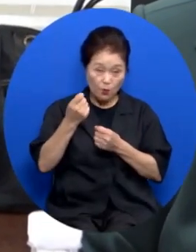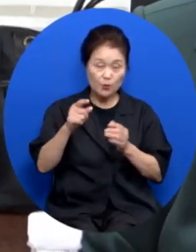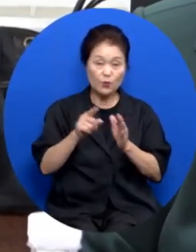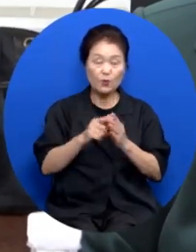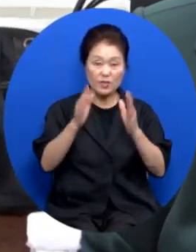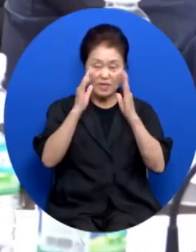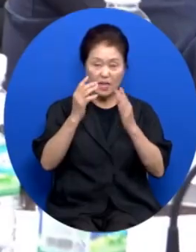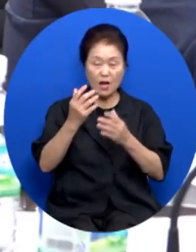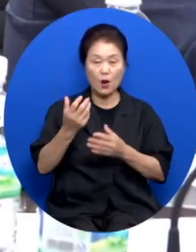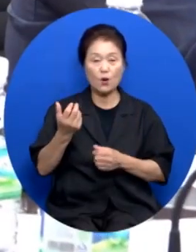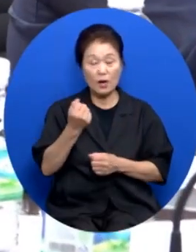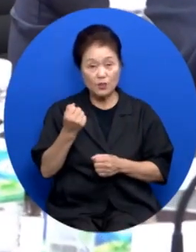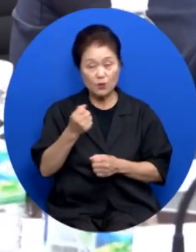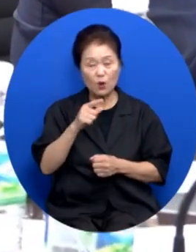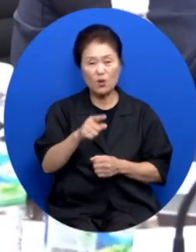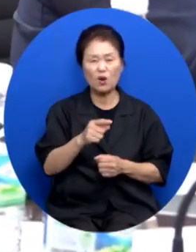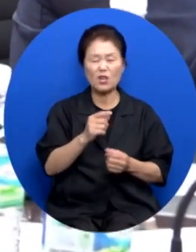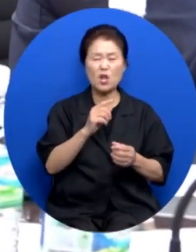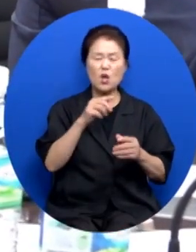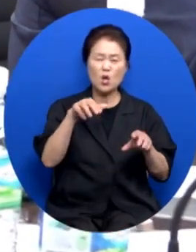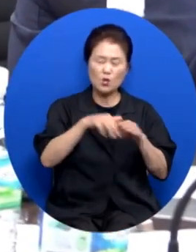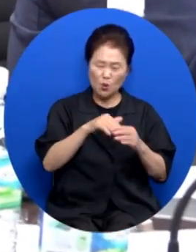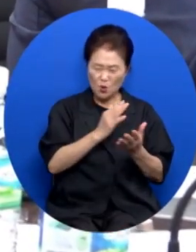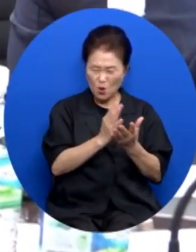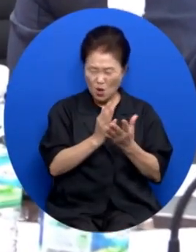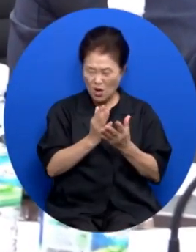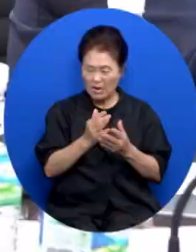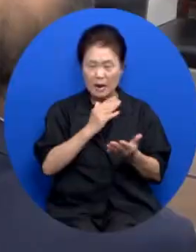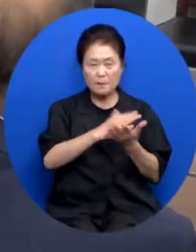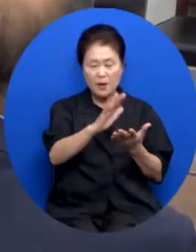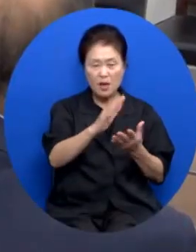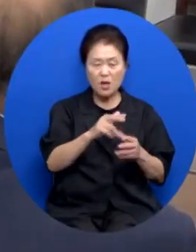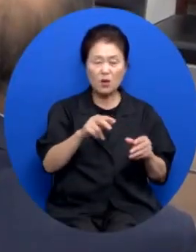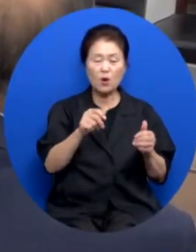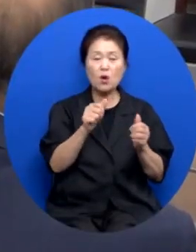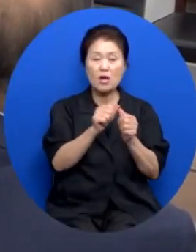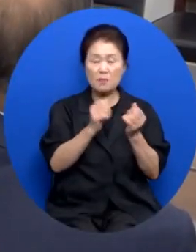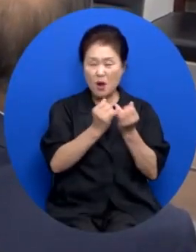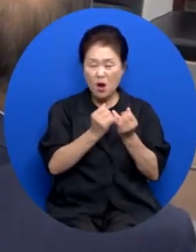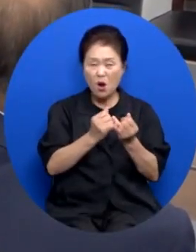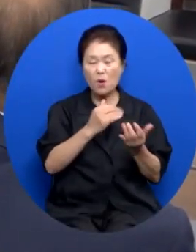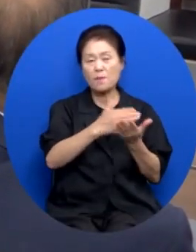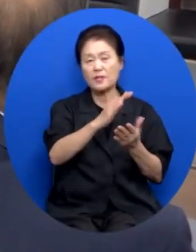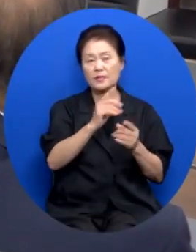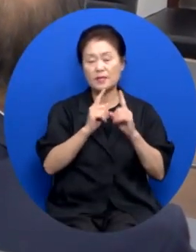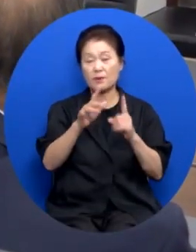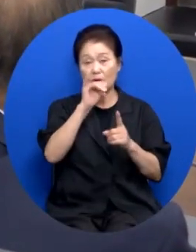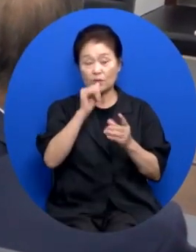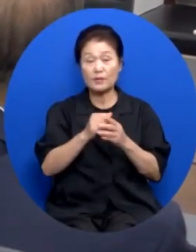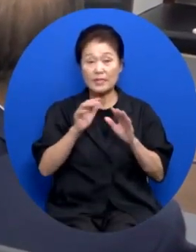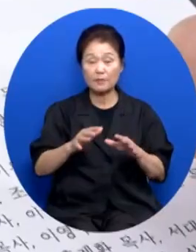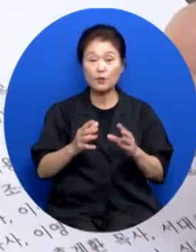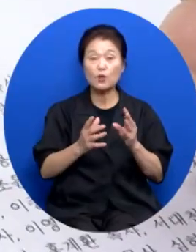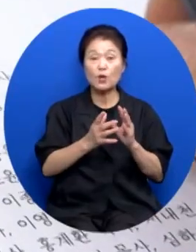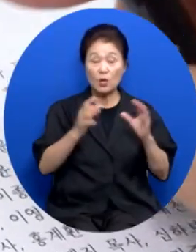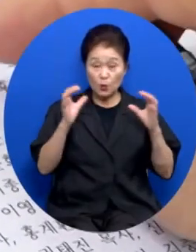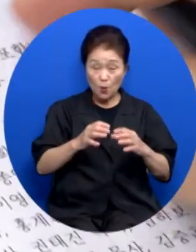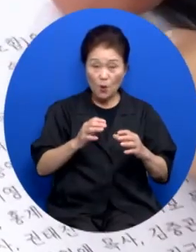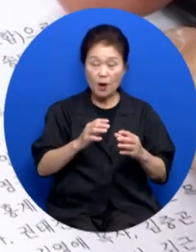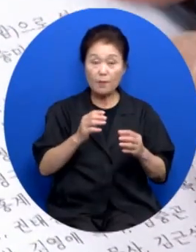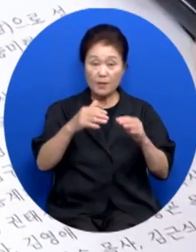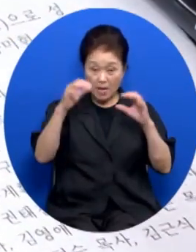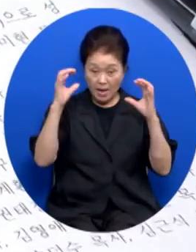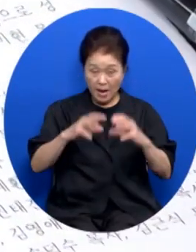혼합주의와 종교다원주의, 동성애를 철저하게 배척한다고 발표했습니다. 한편 이번 통합 합의문은